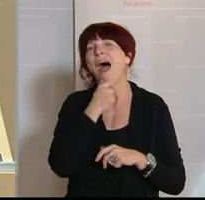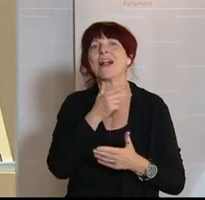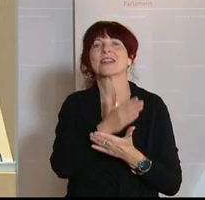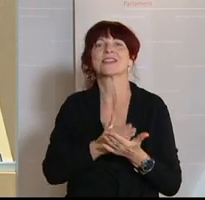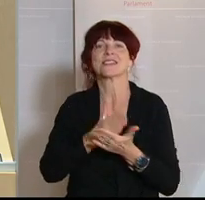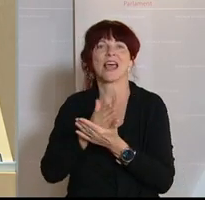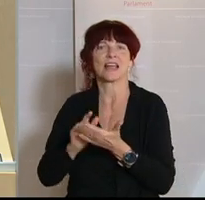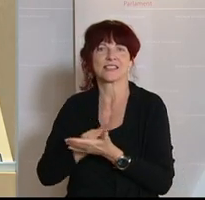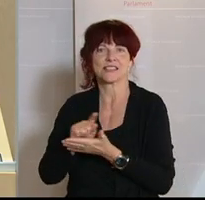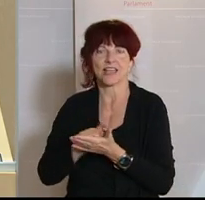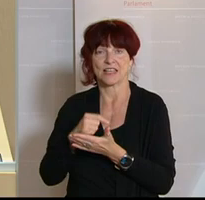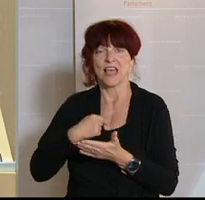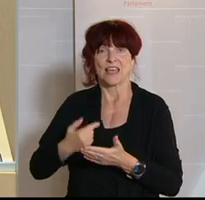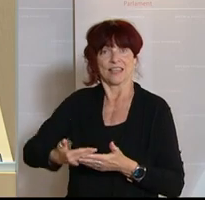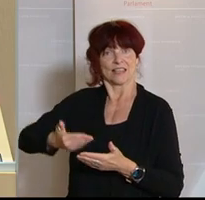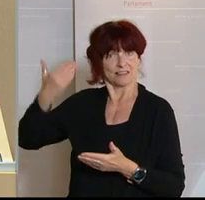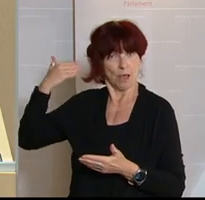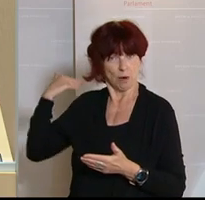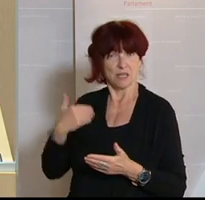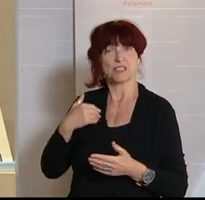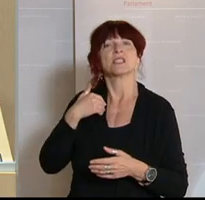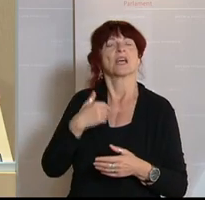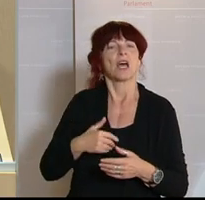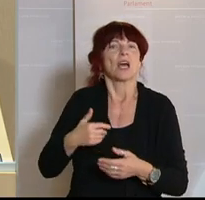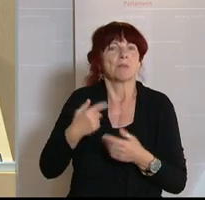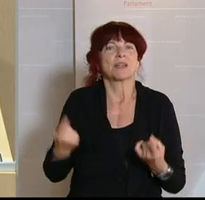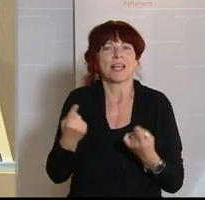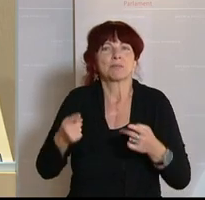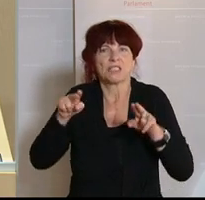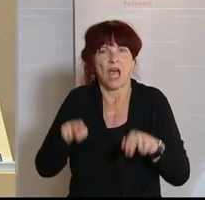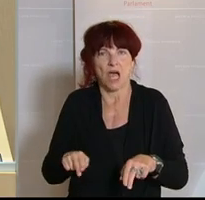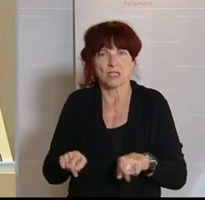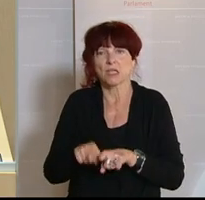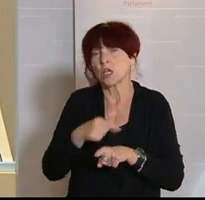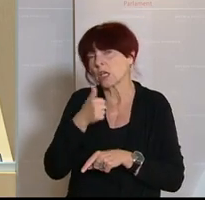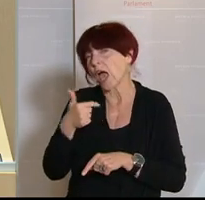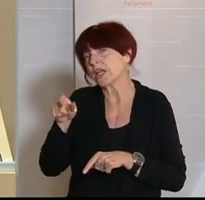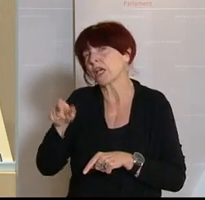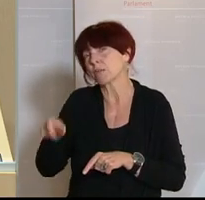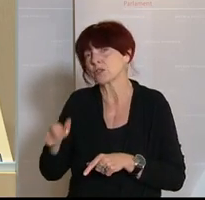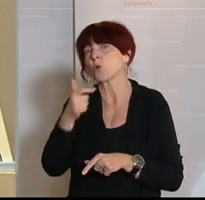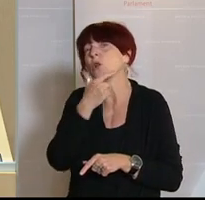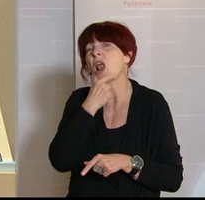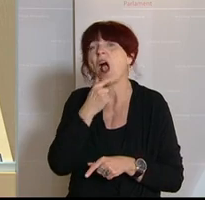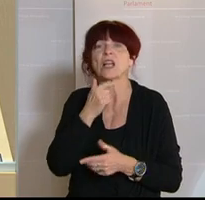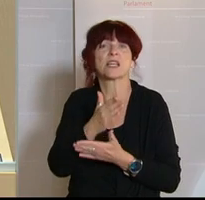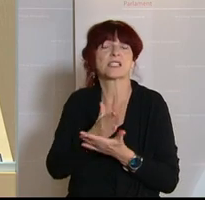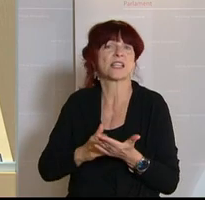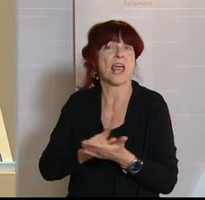Zeit als Betriebsrätin habe ich einige Arbeitnehmerinnen und Arbeitnehmer am Weg zur Altersteilzeit begleitet. Die Zufriedenheit